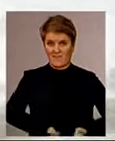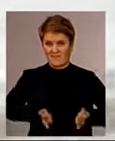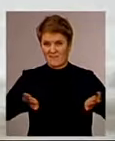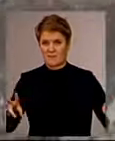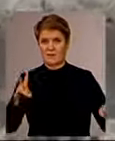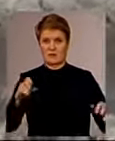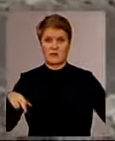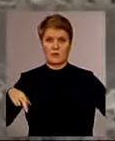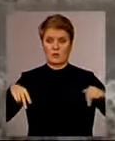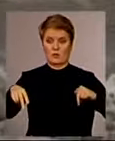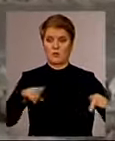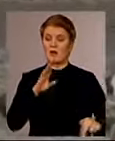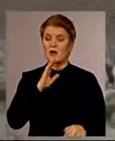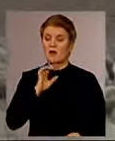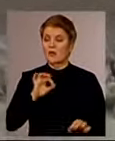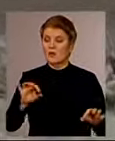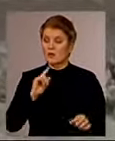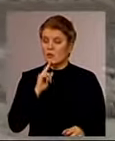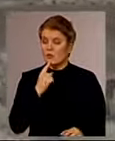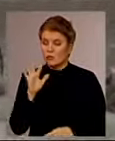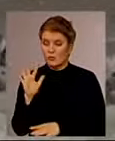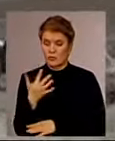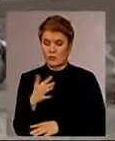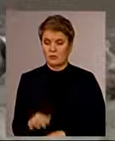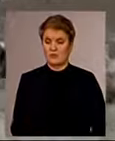тротуарів. Наталія розказує про труднощі під час прогулянки.